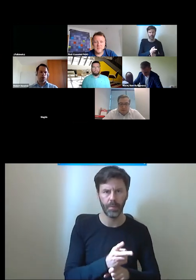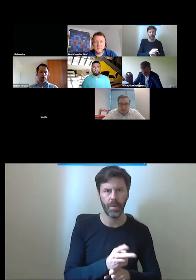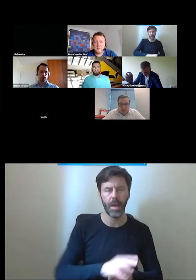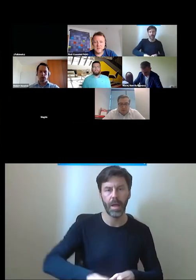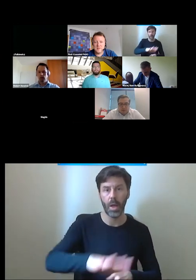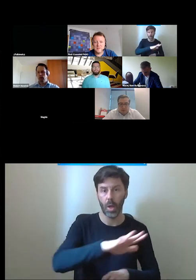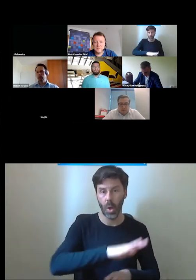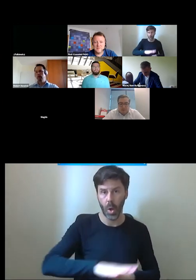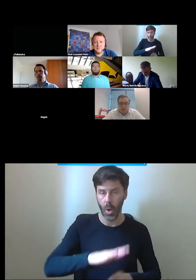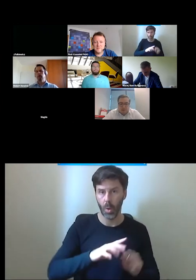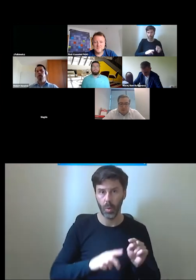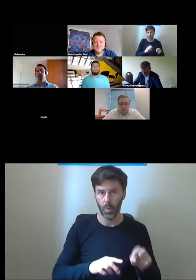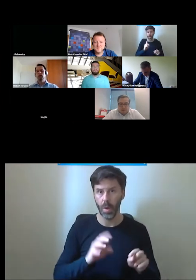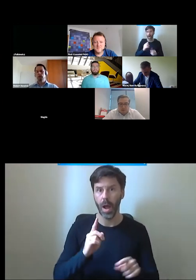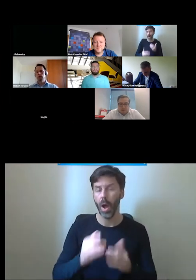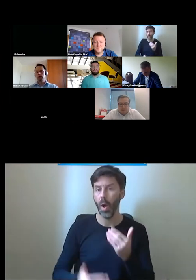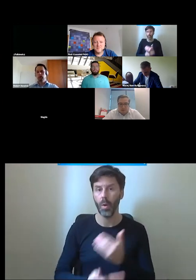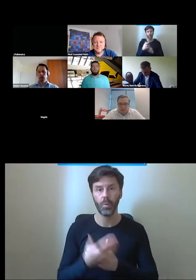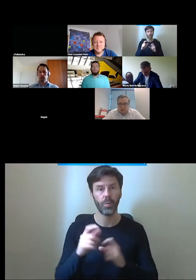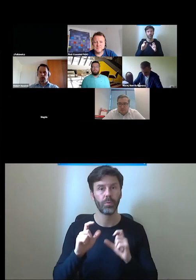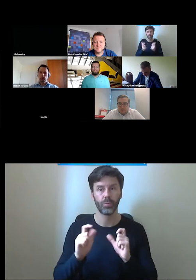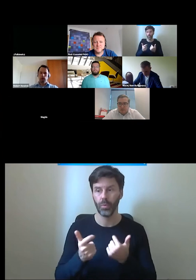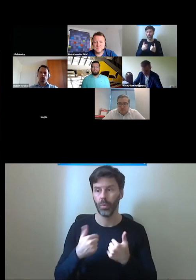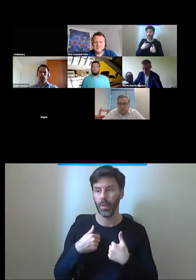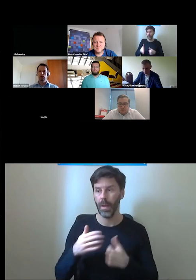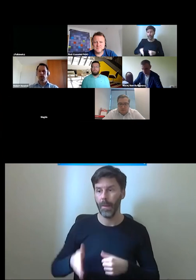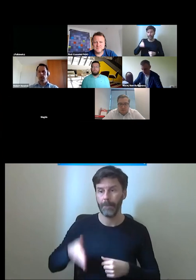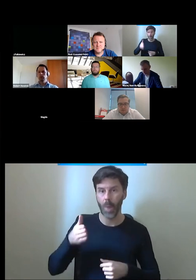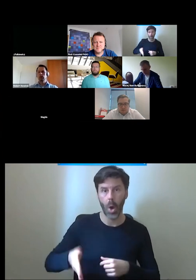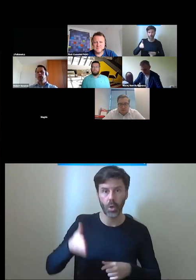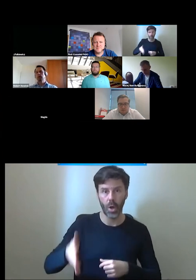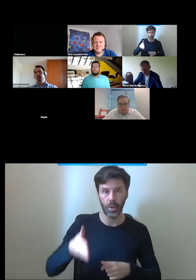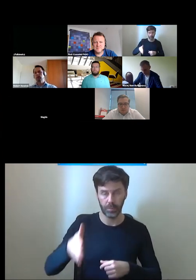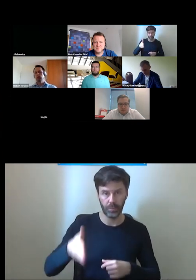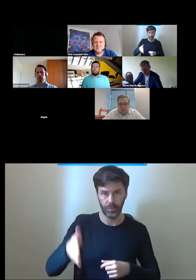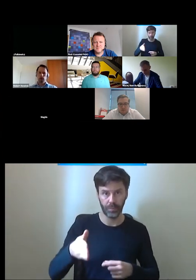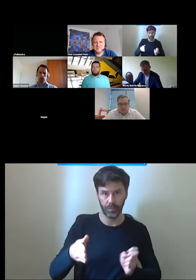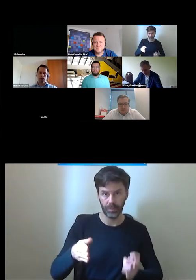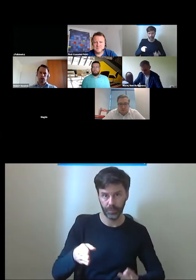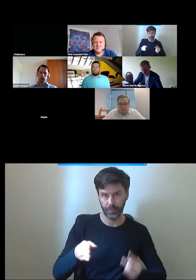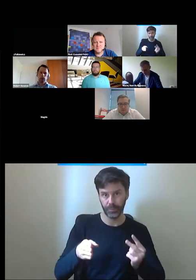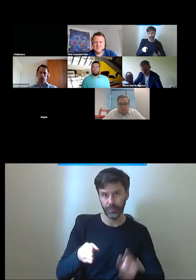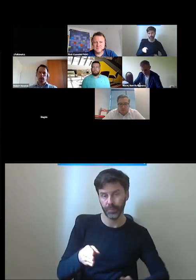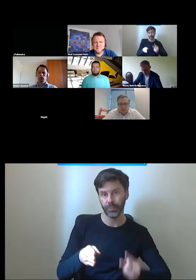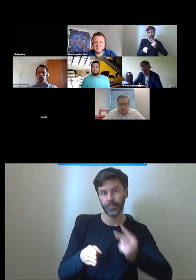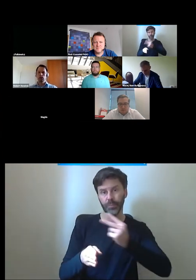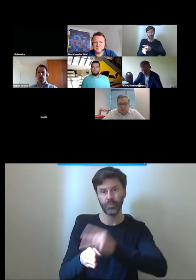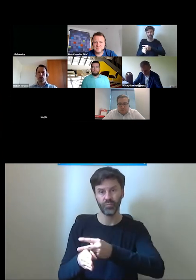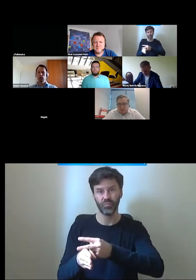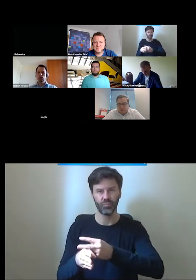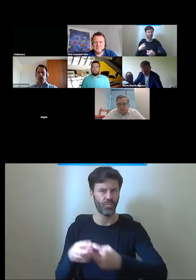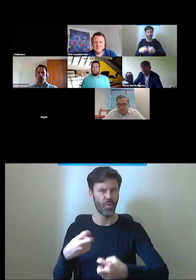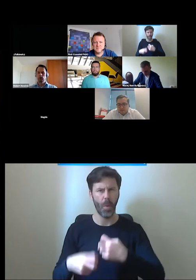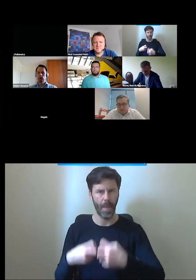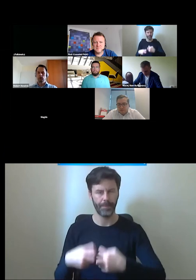ale często jest tak że ten finalny finalny krok który powinien zostać postawiony ten ostatnia w stosowie